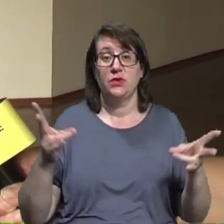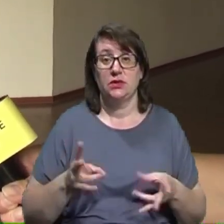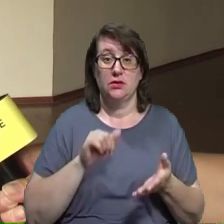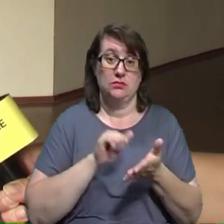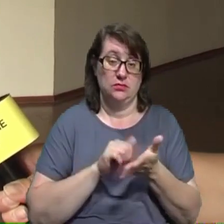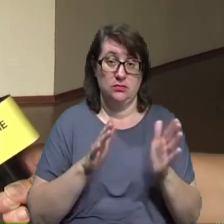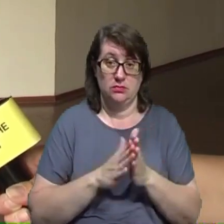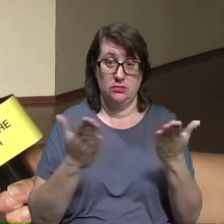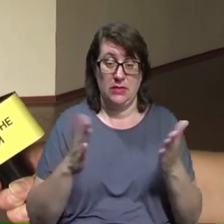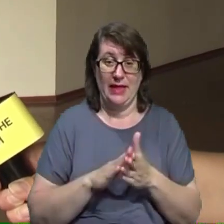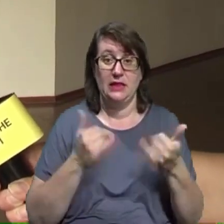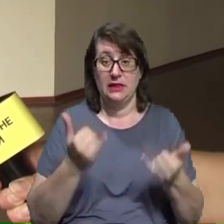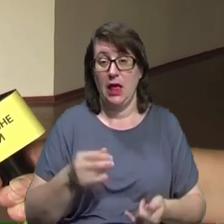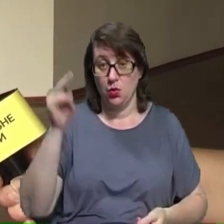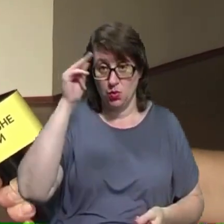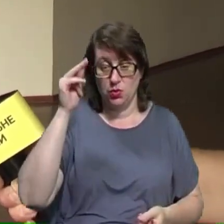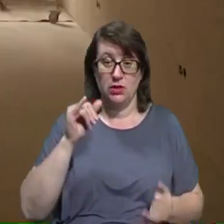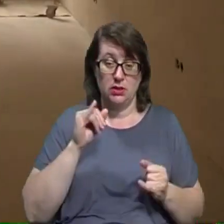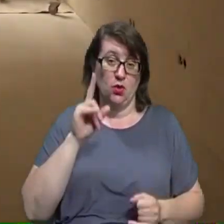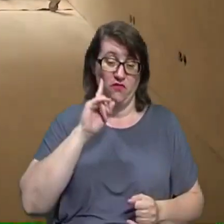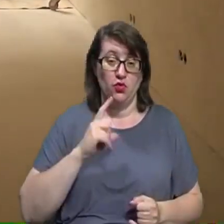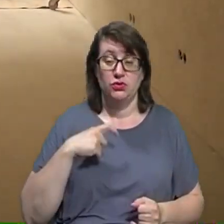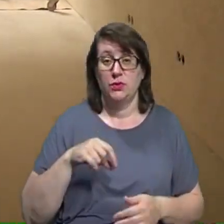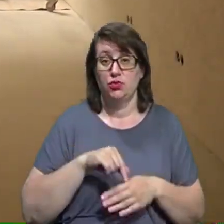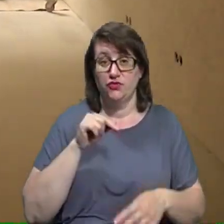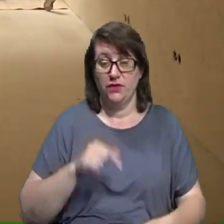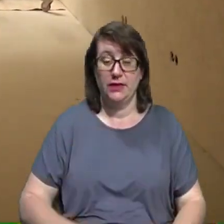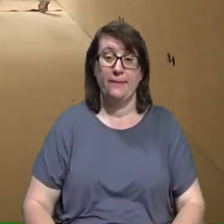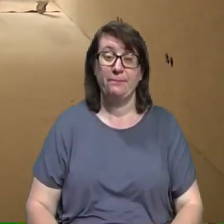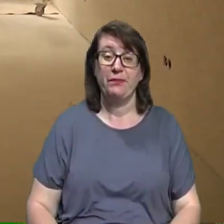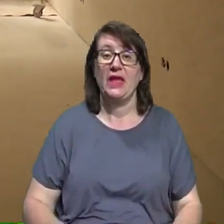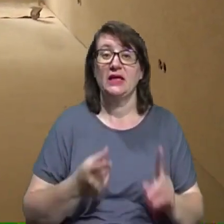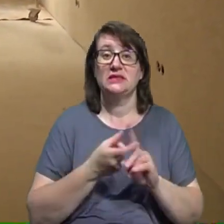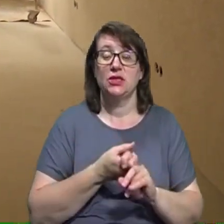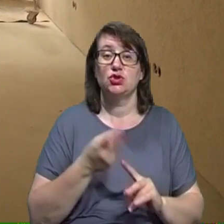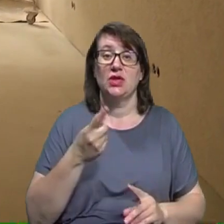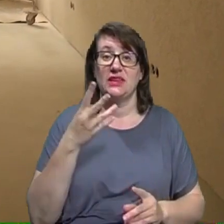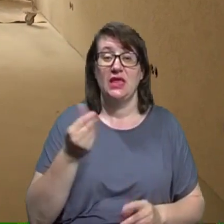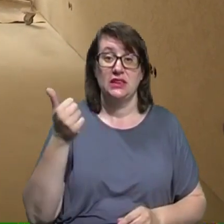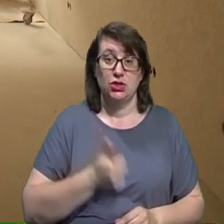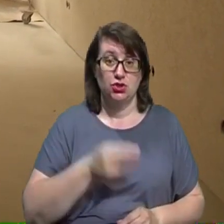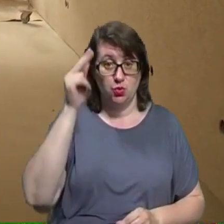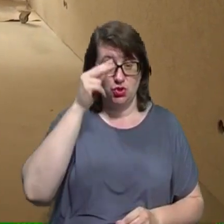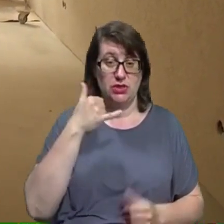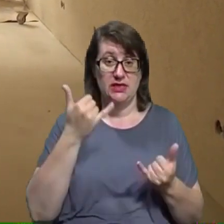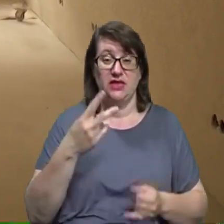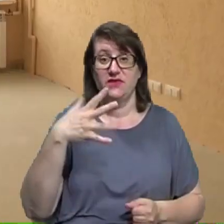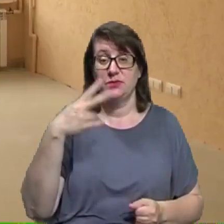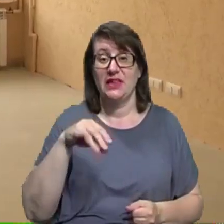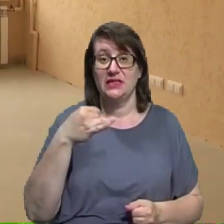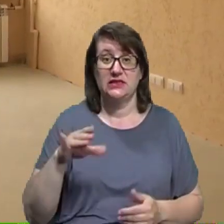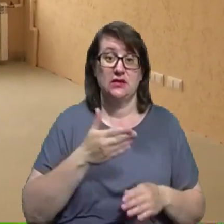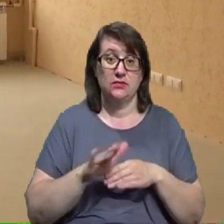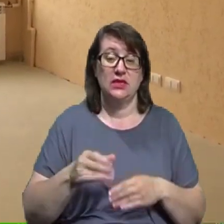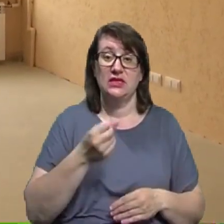і комфортно себе почувати. Залежно від дня тижня, для учнів 25-го ліцею виділятимуть від 12